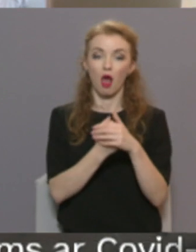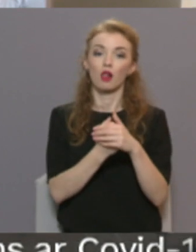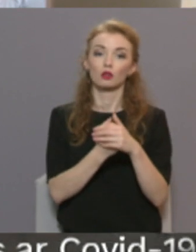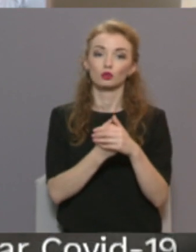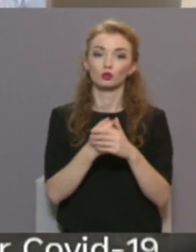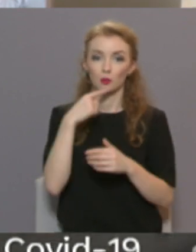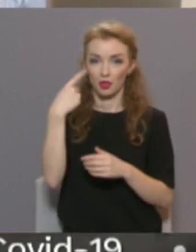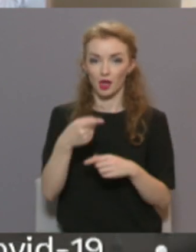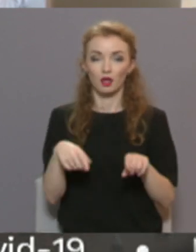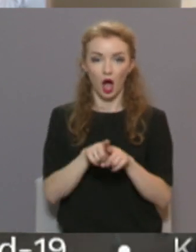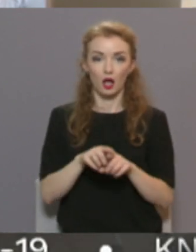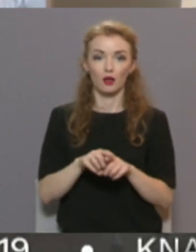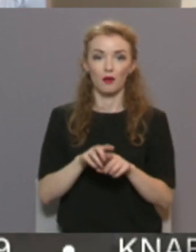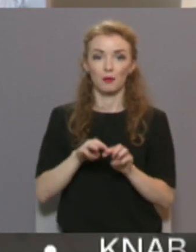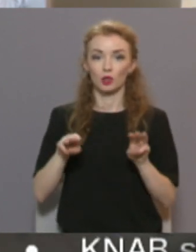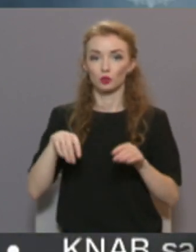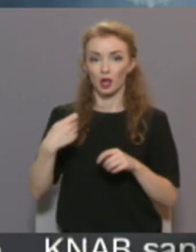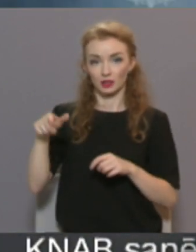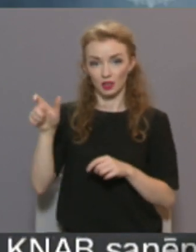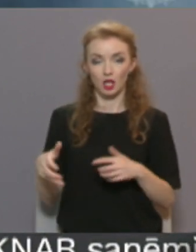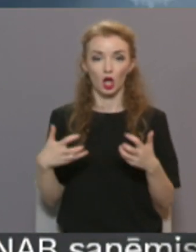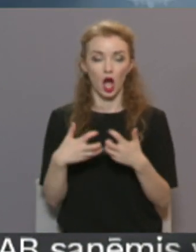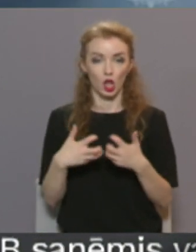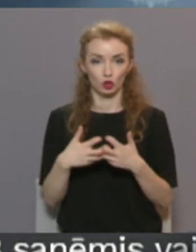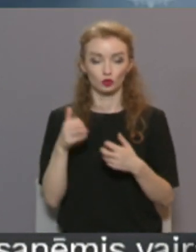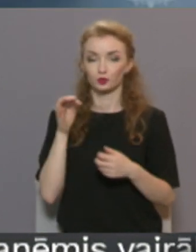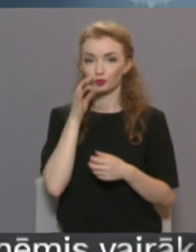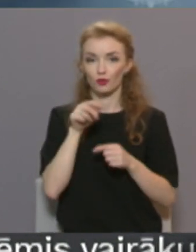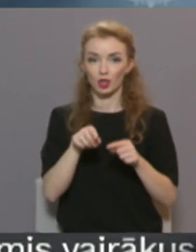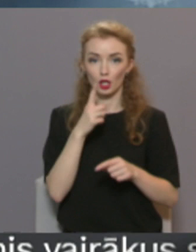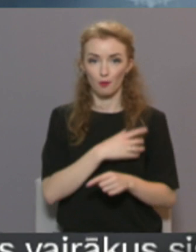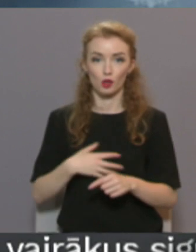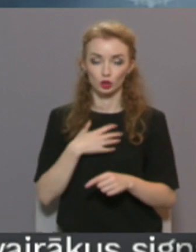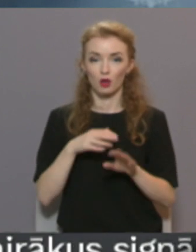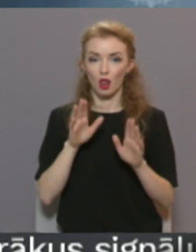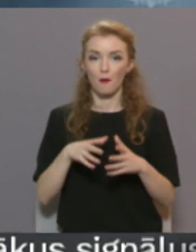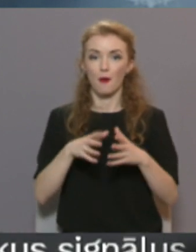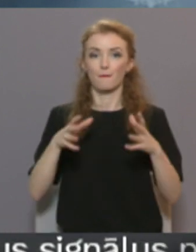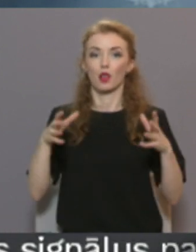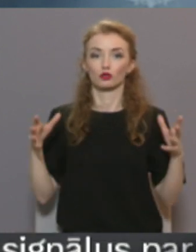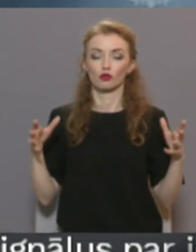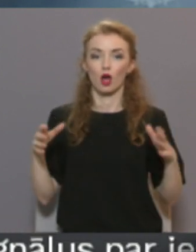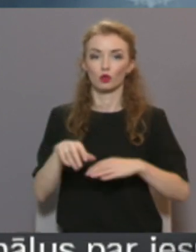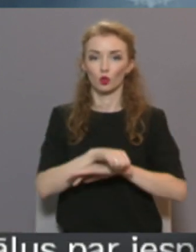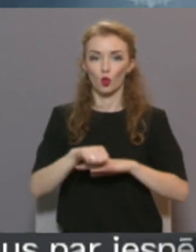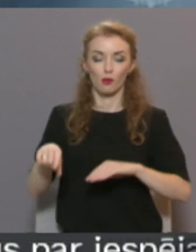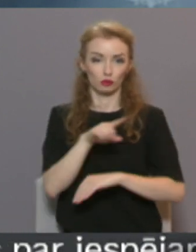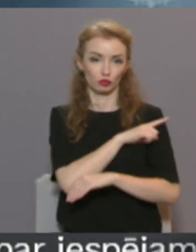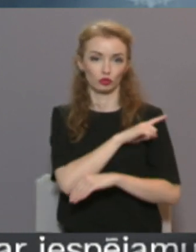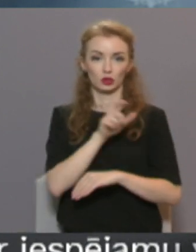paudzis arī ministru prezidents Krīšjānis Kariņš. Tas ir nepieciešama, lai paplašinātu robežas argu